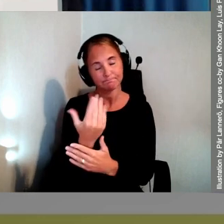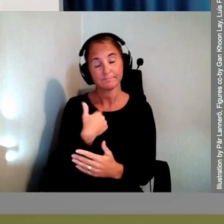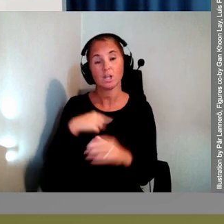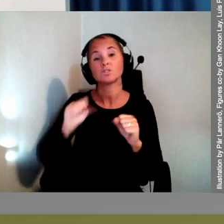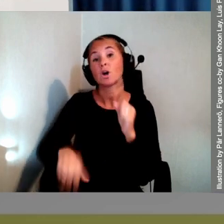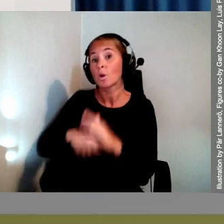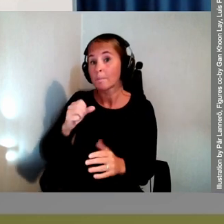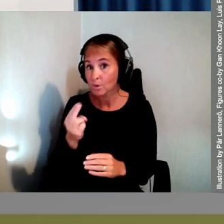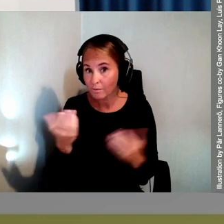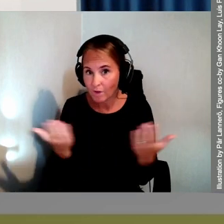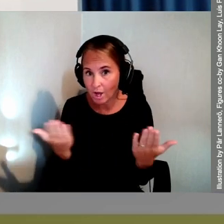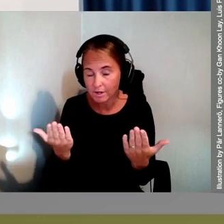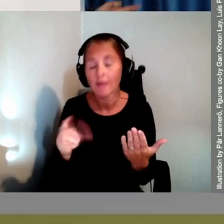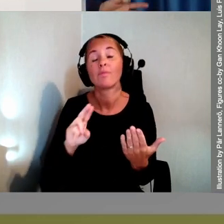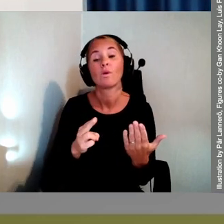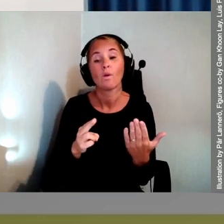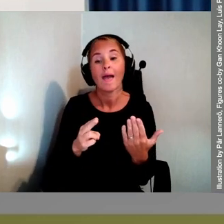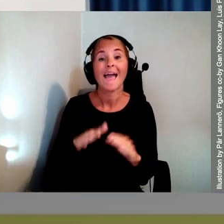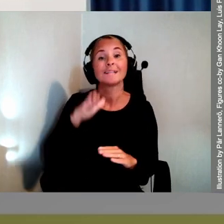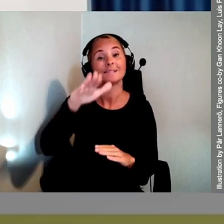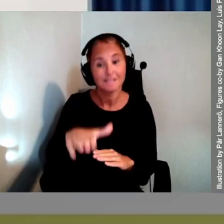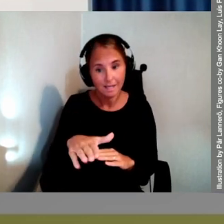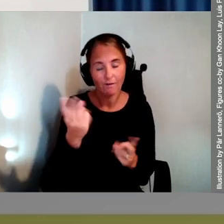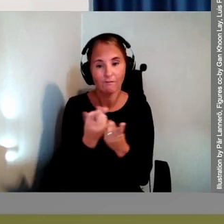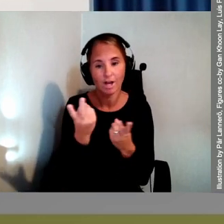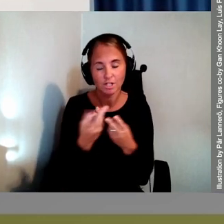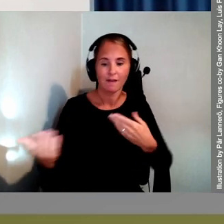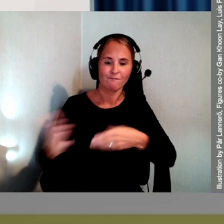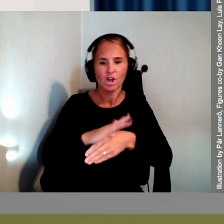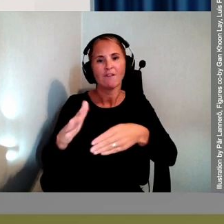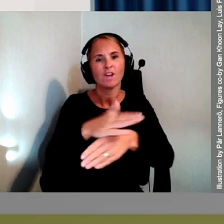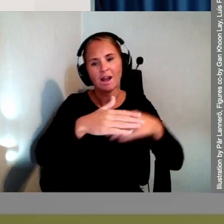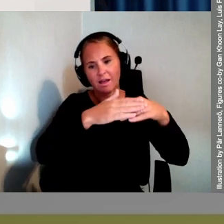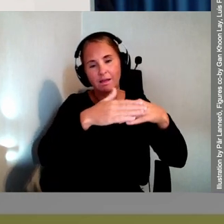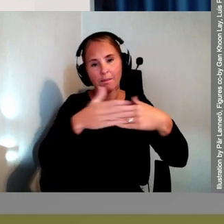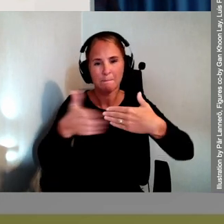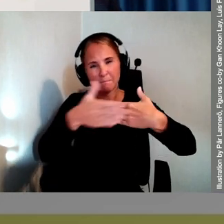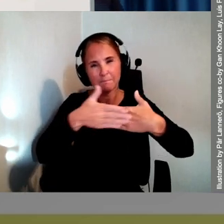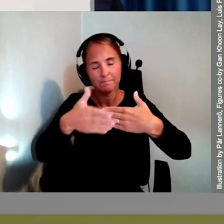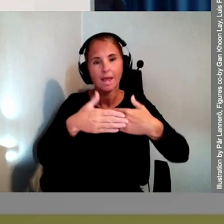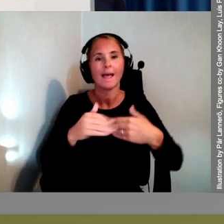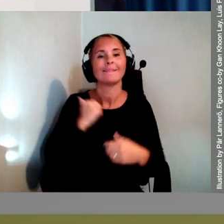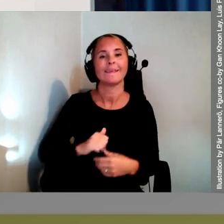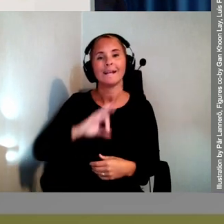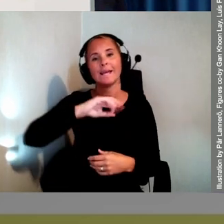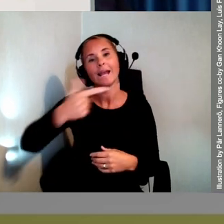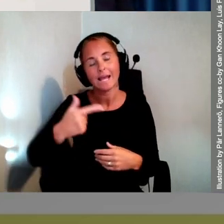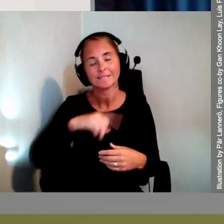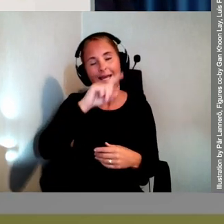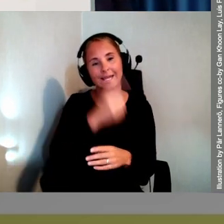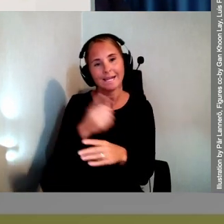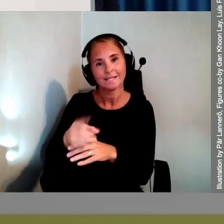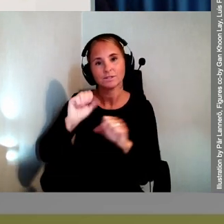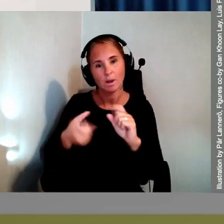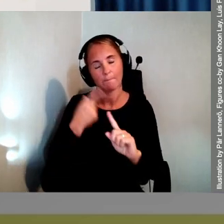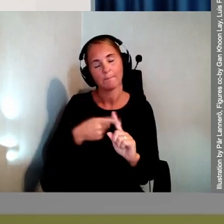är att man tar ett steg till och överbrygger ännu fler gap. Nämligen tillgänglighetsdirektivet som ska börja gälla den 28 juni 2025.